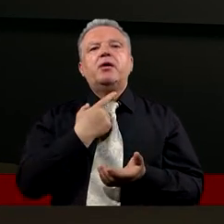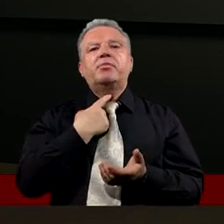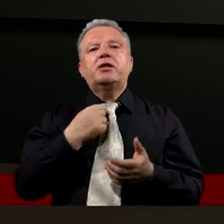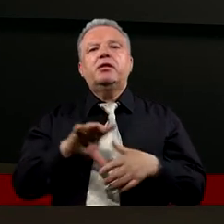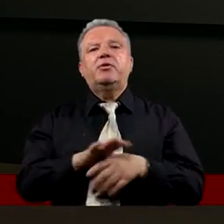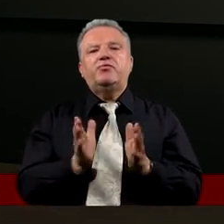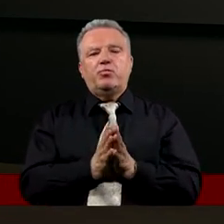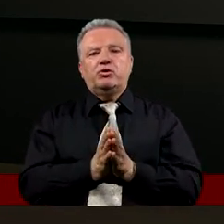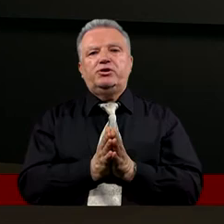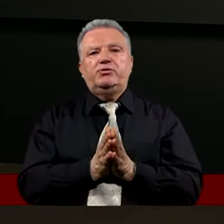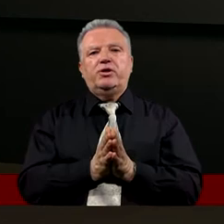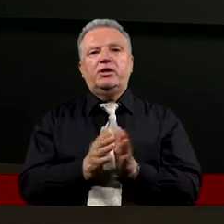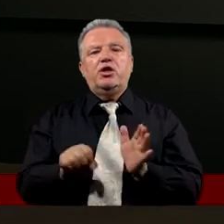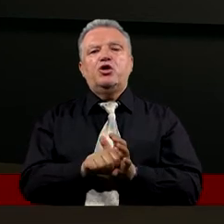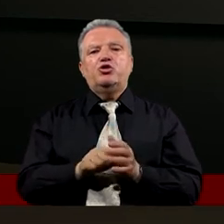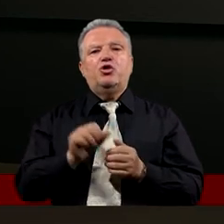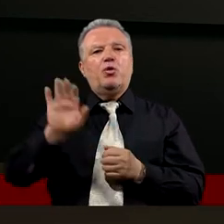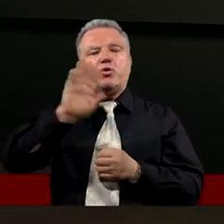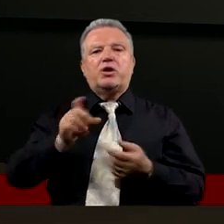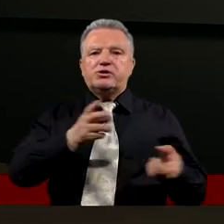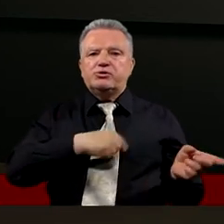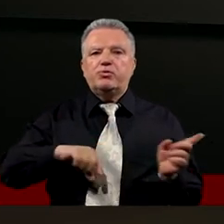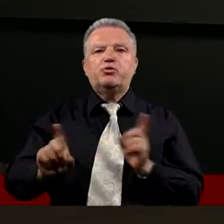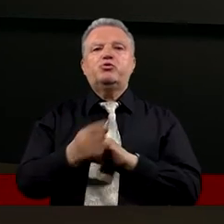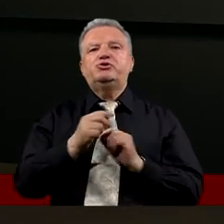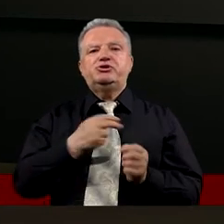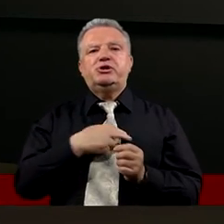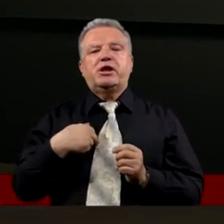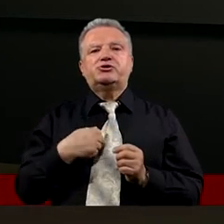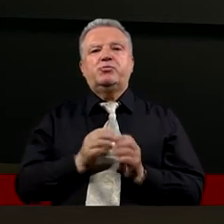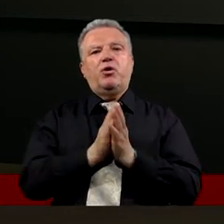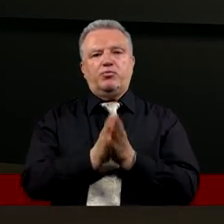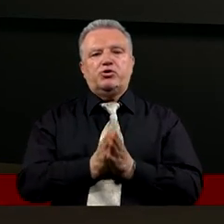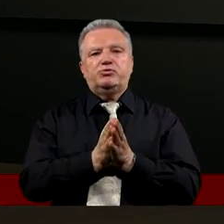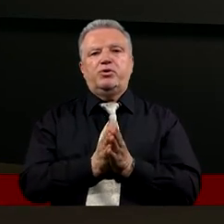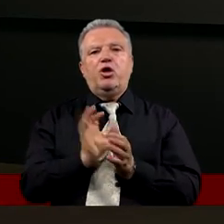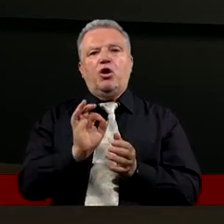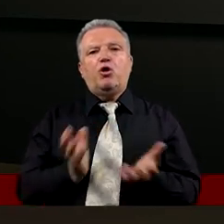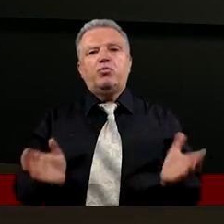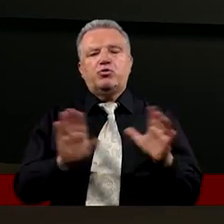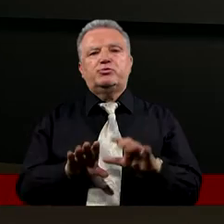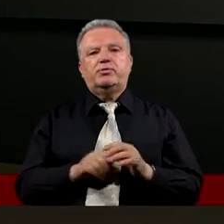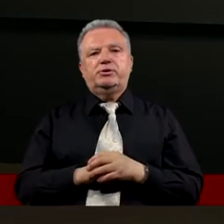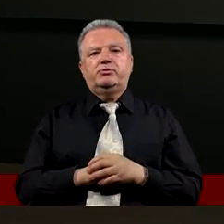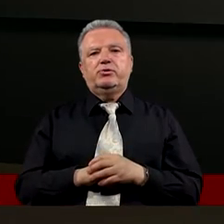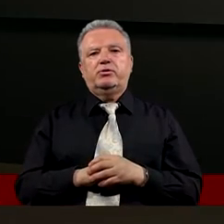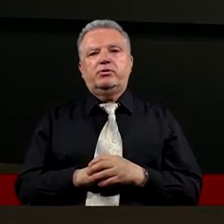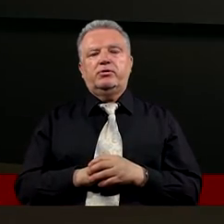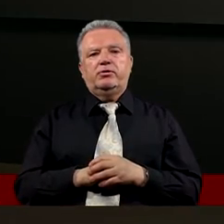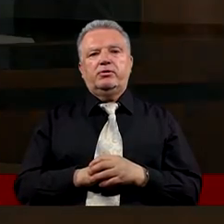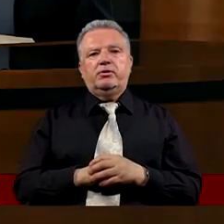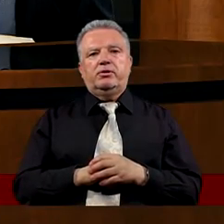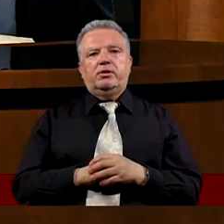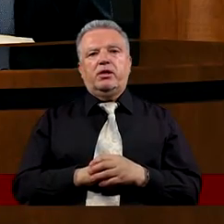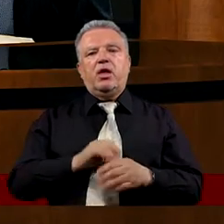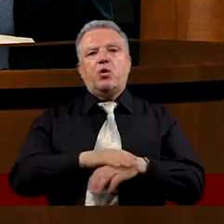pragniemy w modlitwie ku Bogu właśnie zwrócić naszą prośbę o Jego błogosławieństwo dla tego rozważania Pisma Świętego.